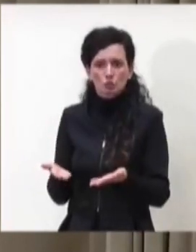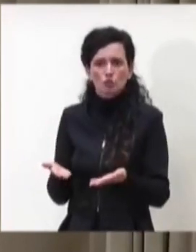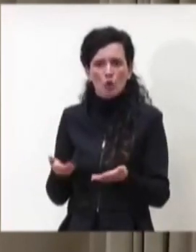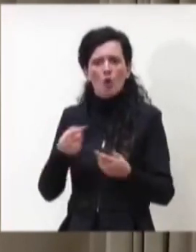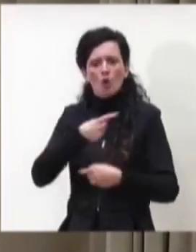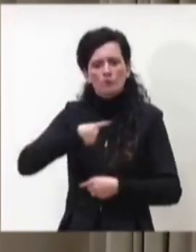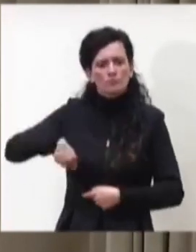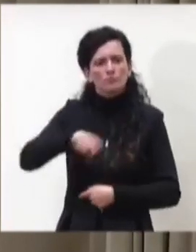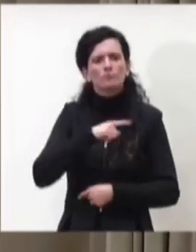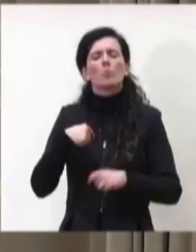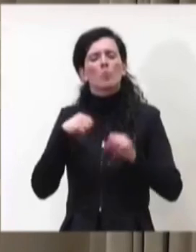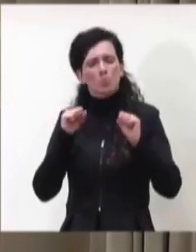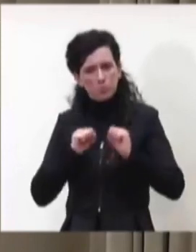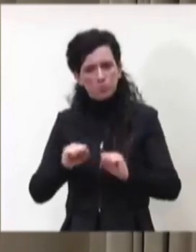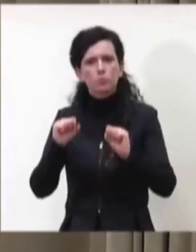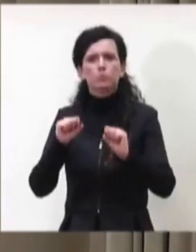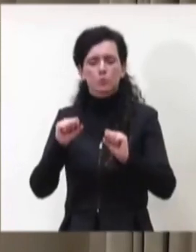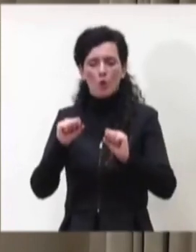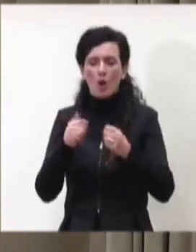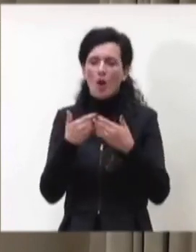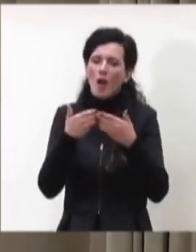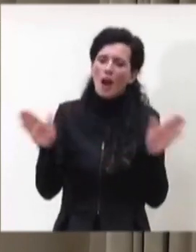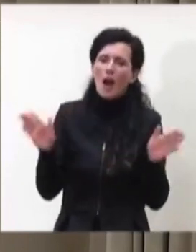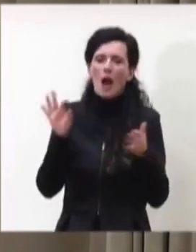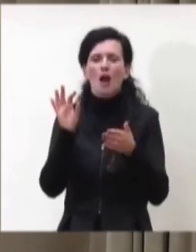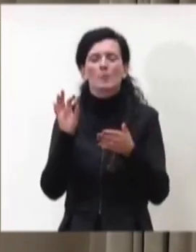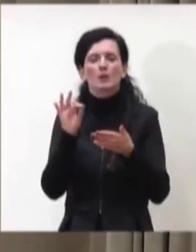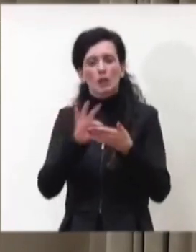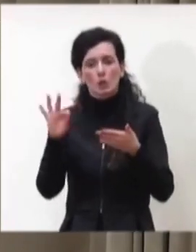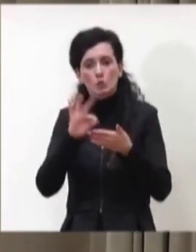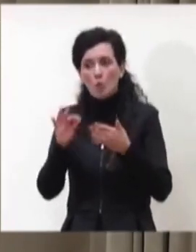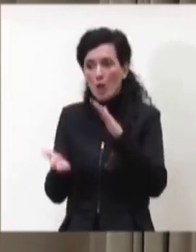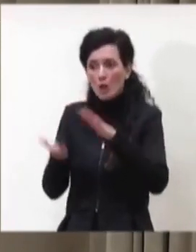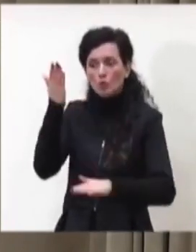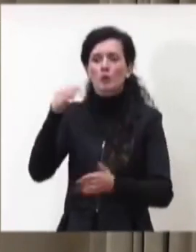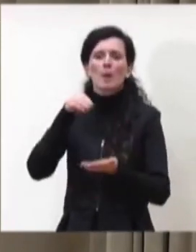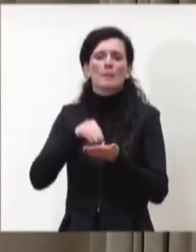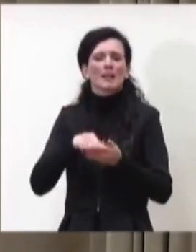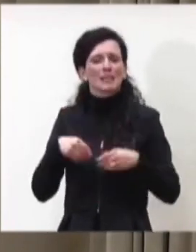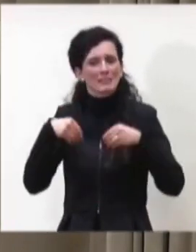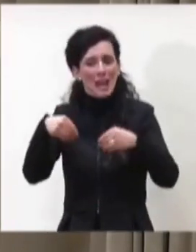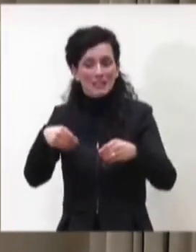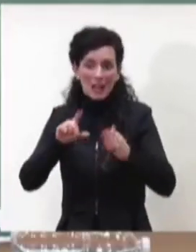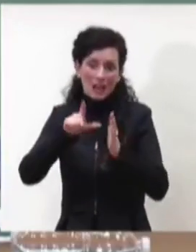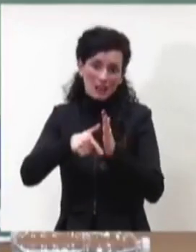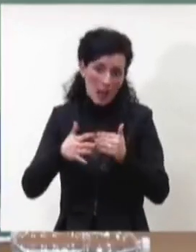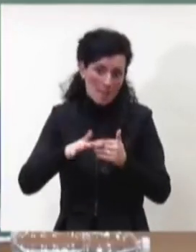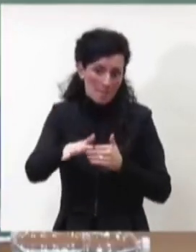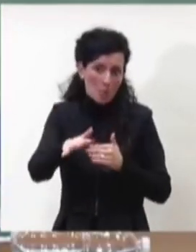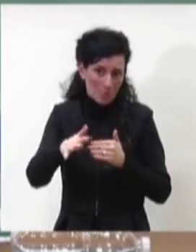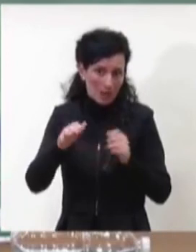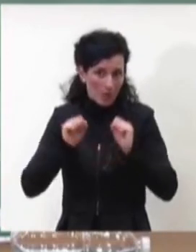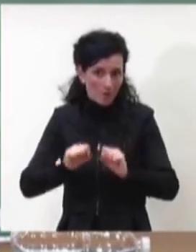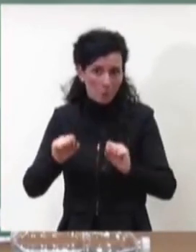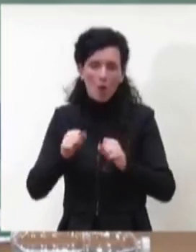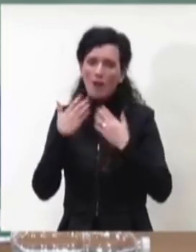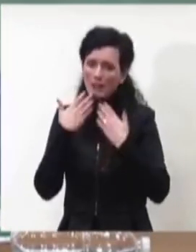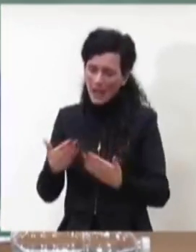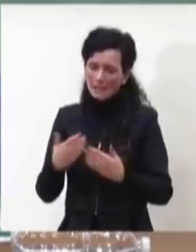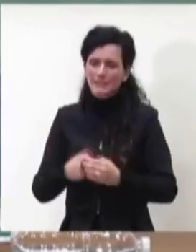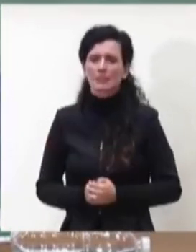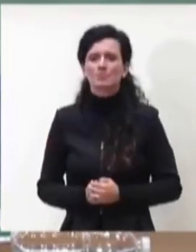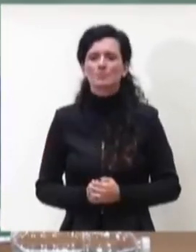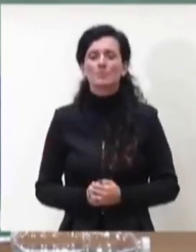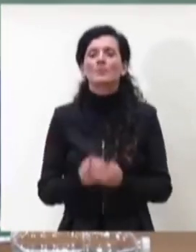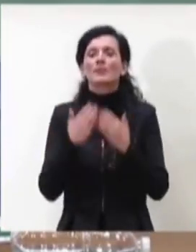possiamo reggere una riapertura in presenza anche delle scuole superiori a breve grazie grazie per